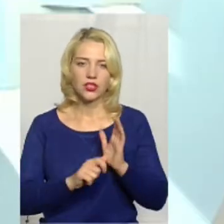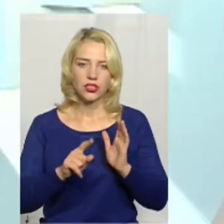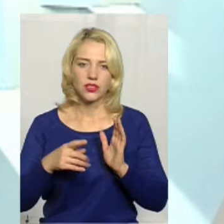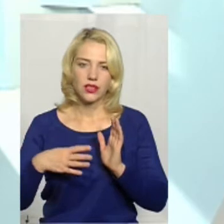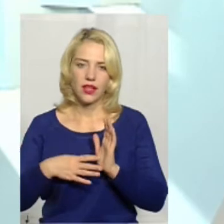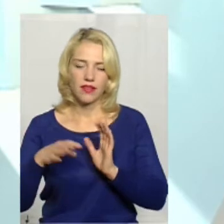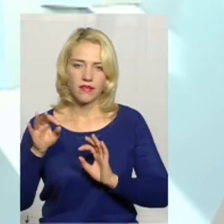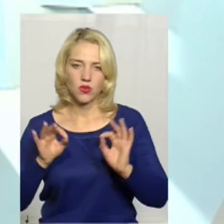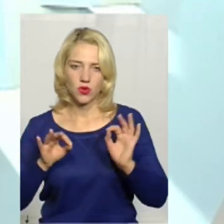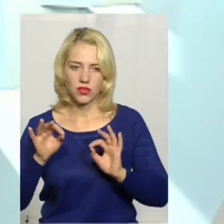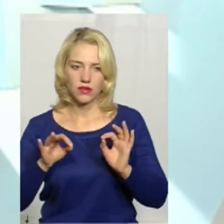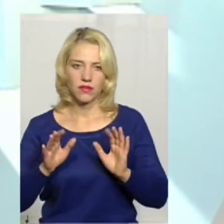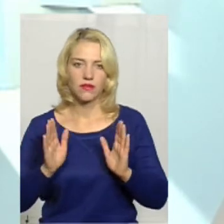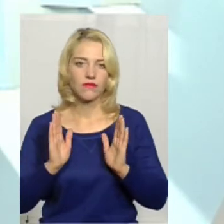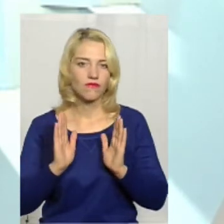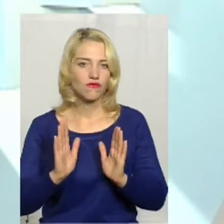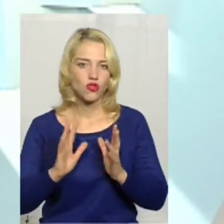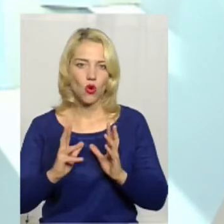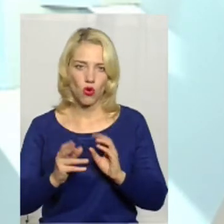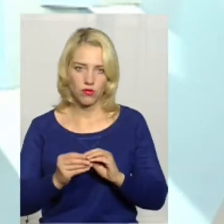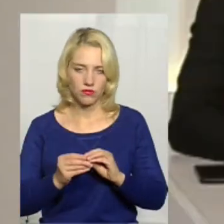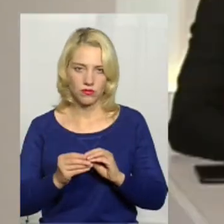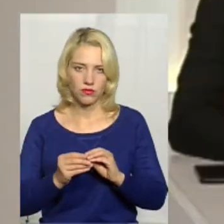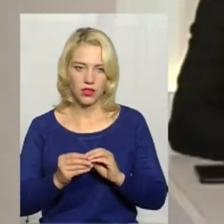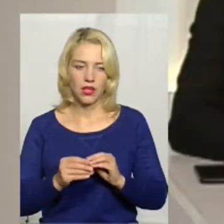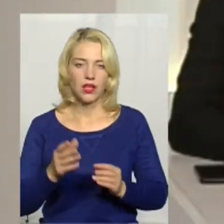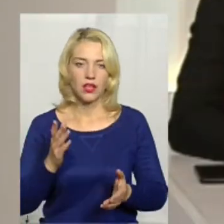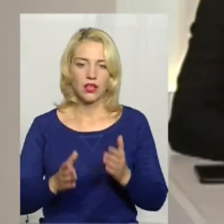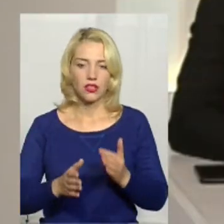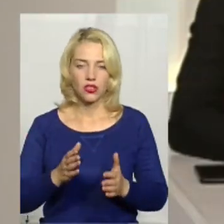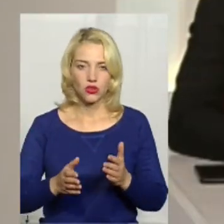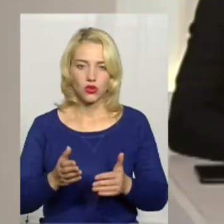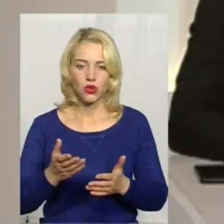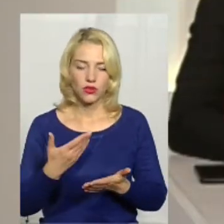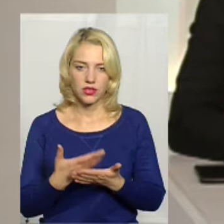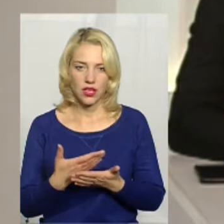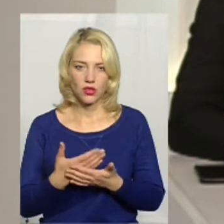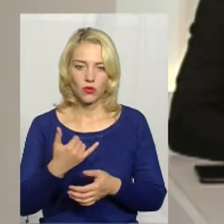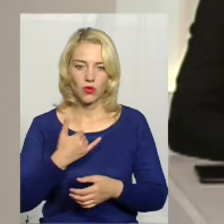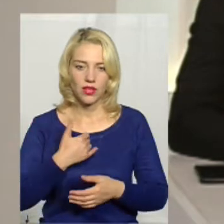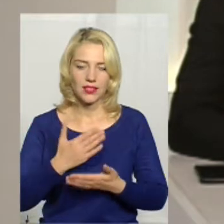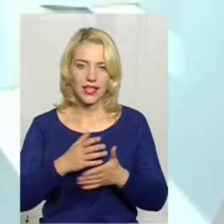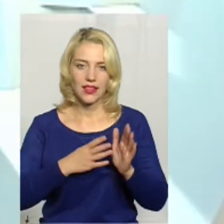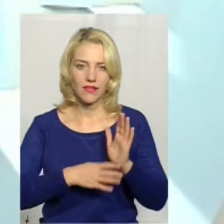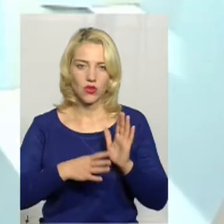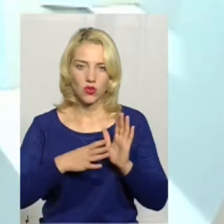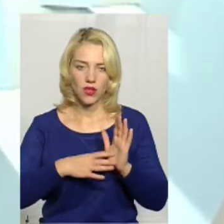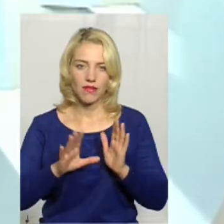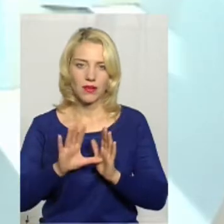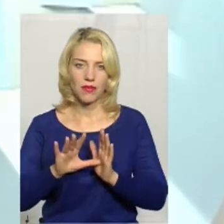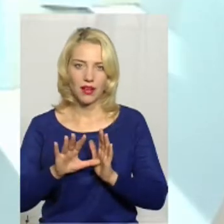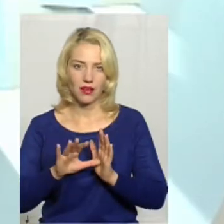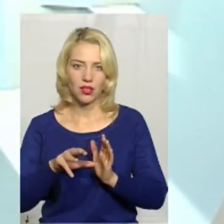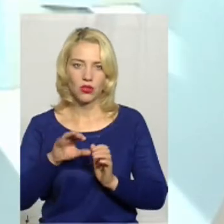відсотків. Всього. 69 відсотків? Всього. Якщо, скажемо, в нас є 99 бригад,